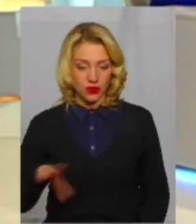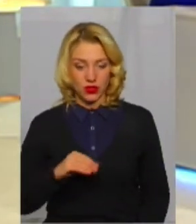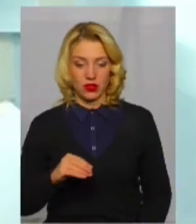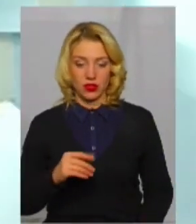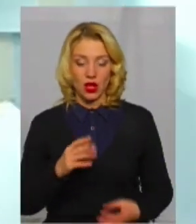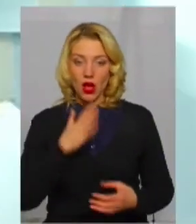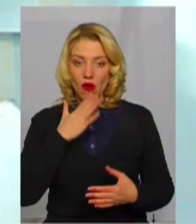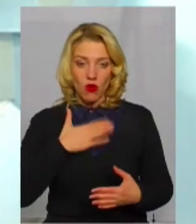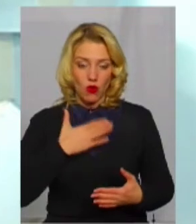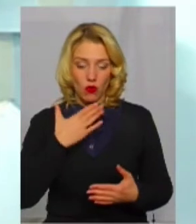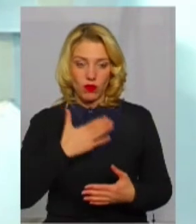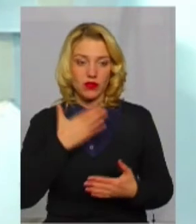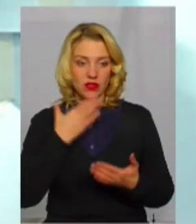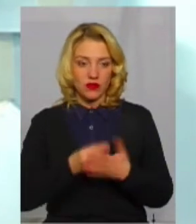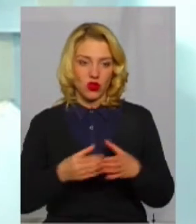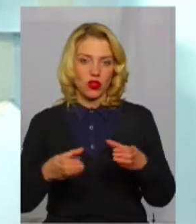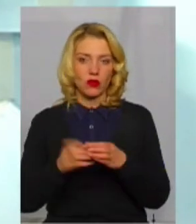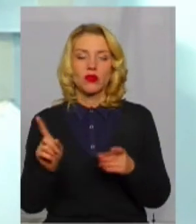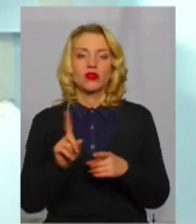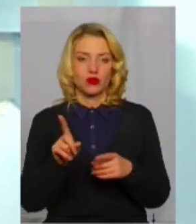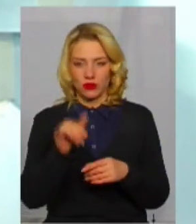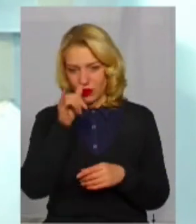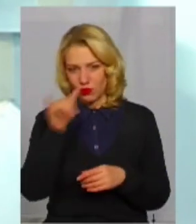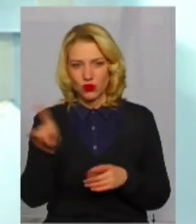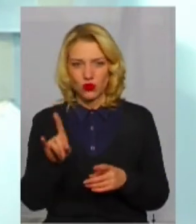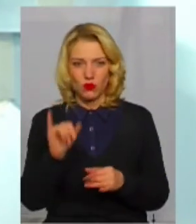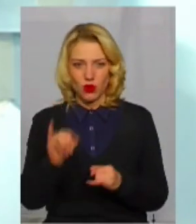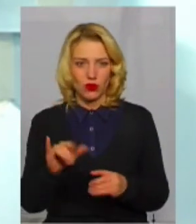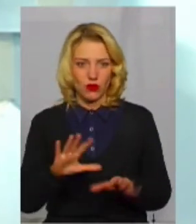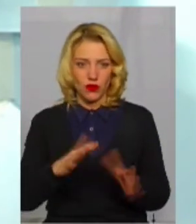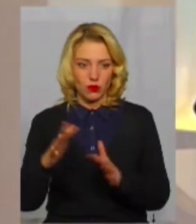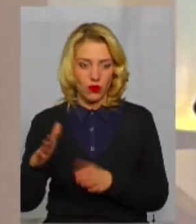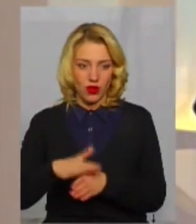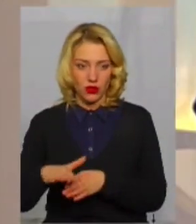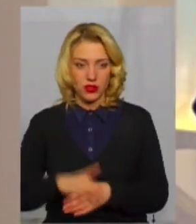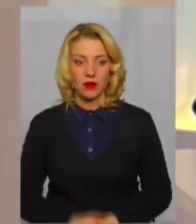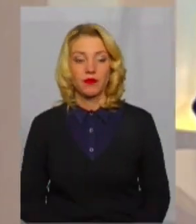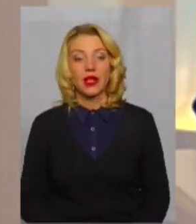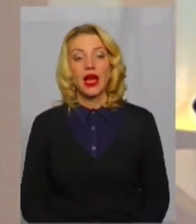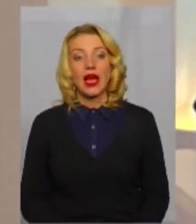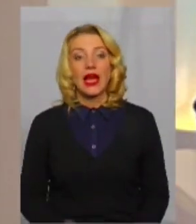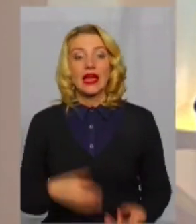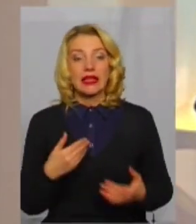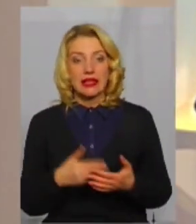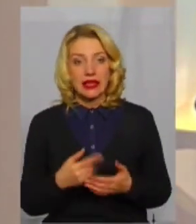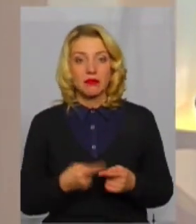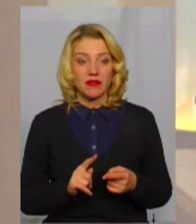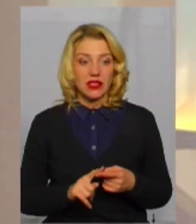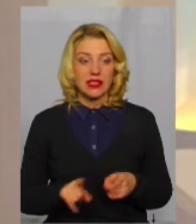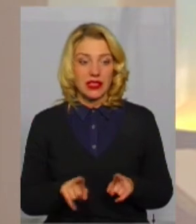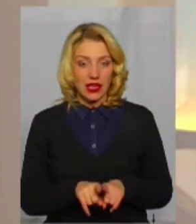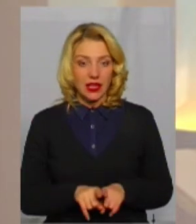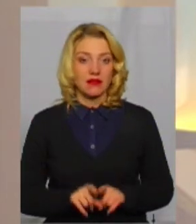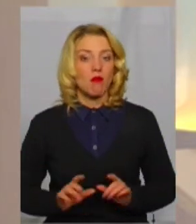люблять свої громади, де ж вони дозволять, щоб там щось відбувалося. І, напевно, це і момент такий,